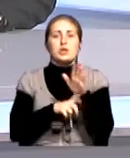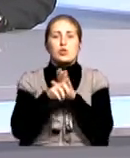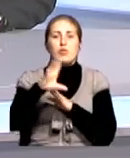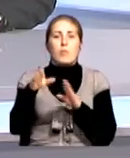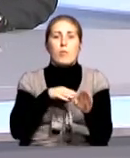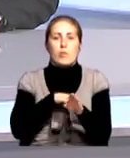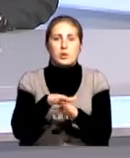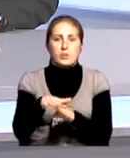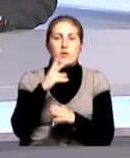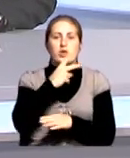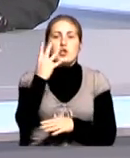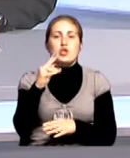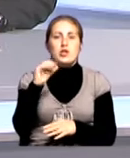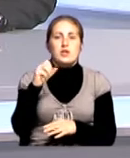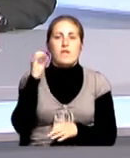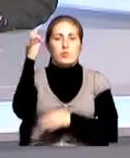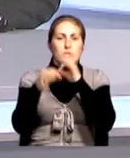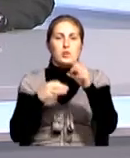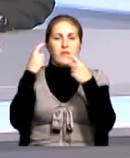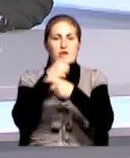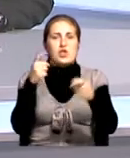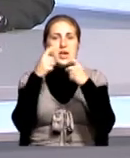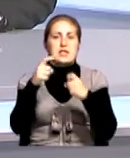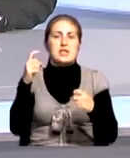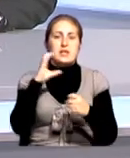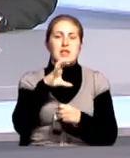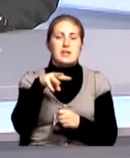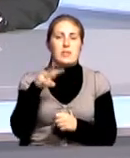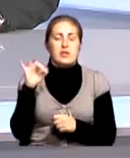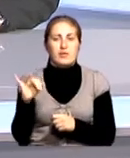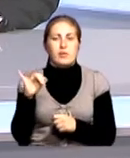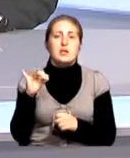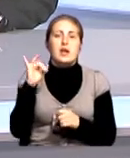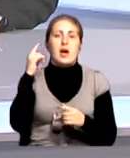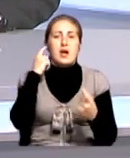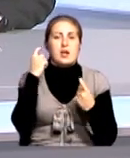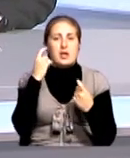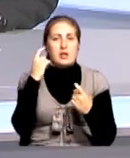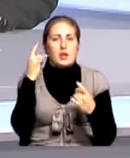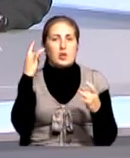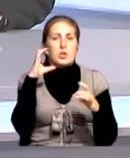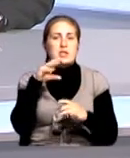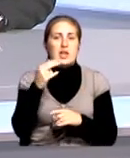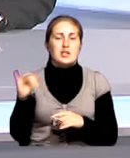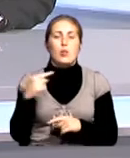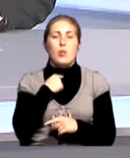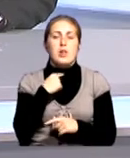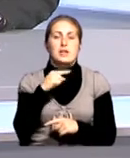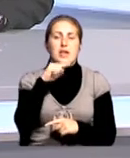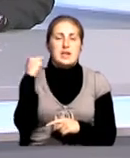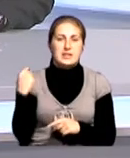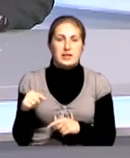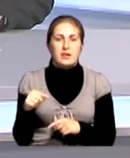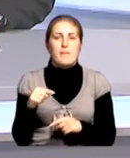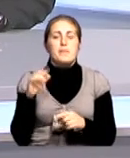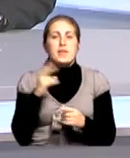объеме 24 часа в сутки вещать федеральное средство массовой информации радиостанции «Голос России». Недавно прошел ребрендинг,